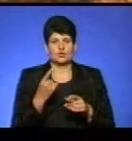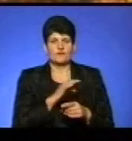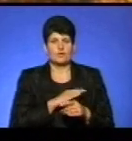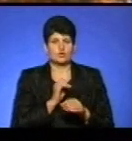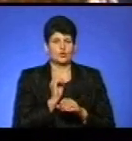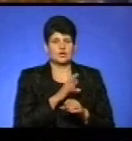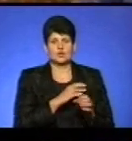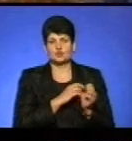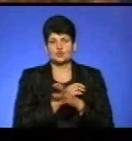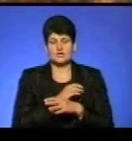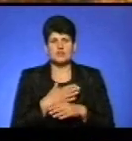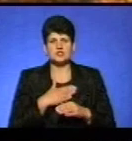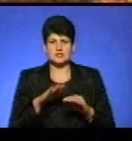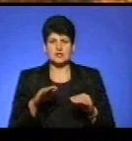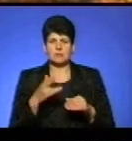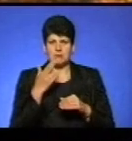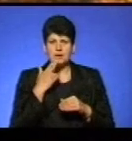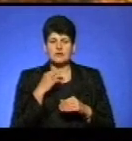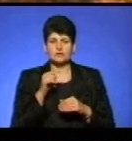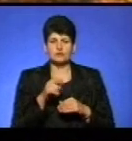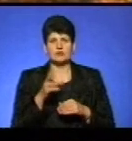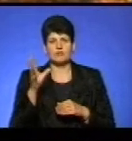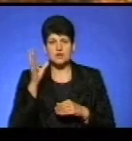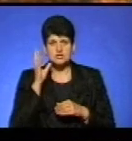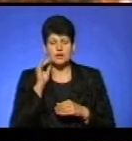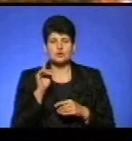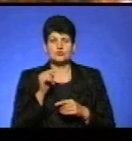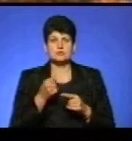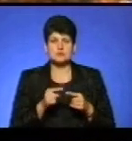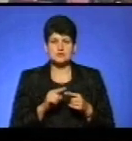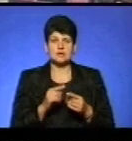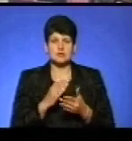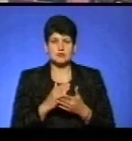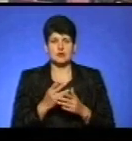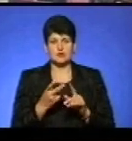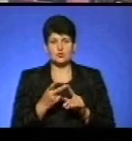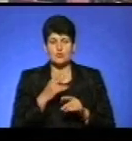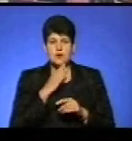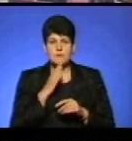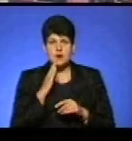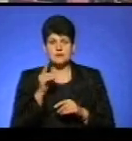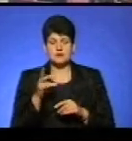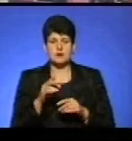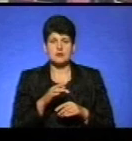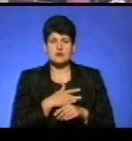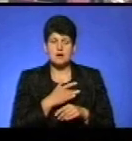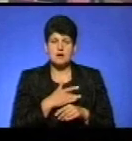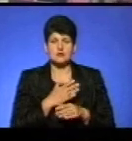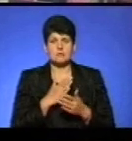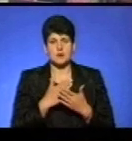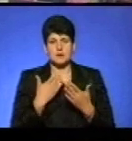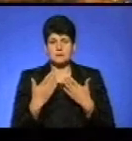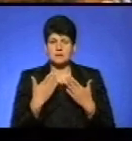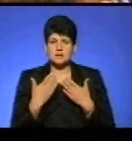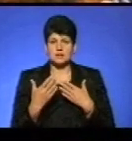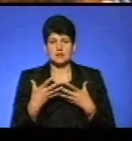другої. Наші діти привикли до тих вихователів, вони вважають, що вони є другою мамою та няня. Вона має підхід до